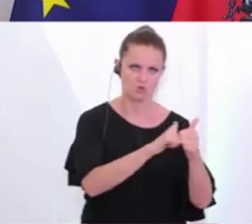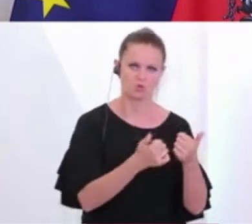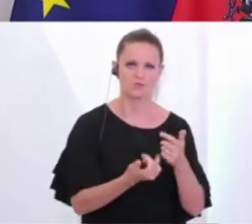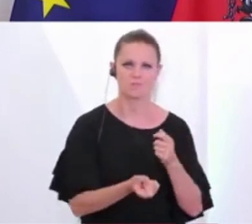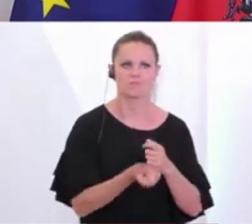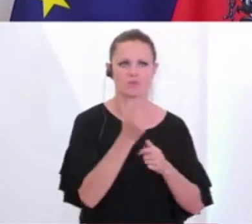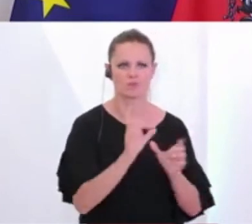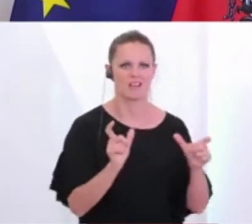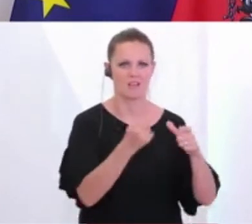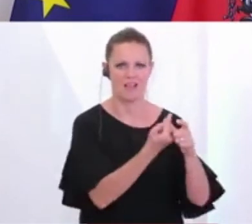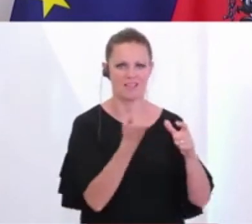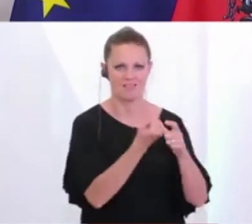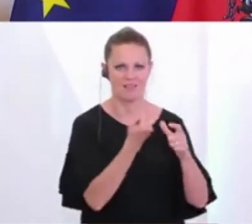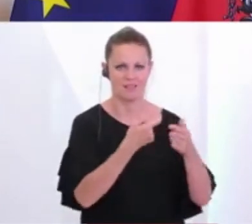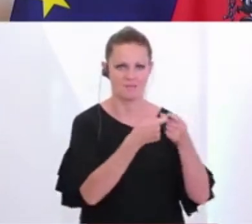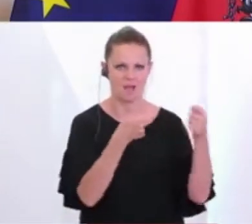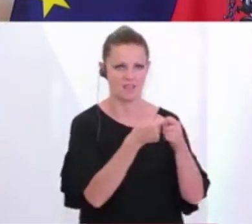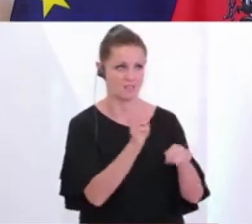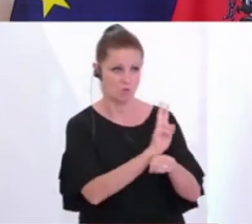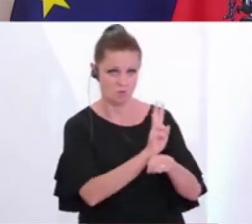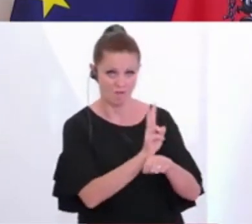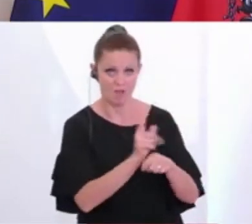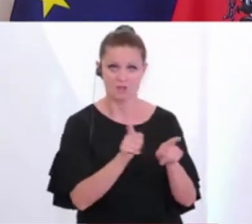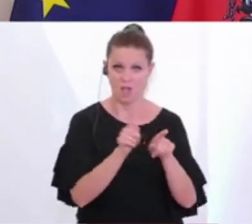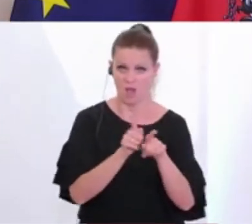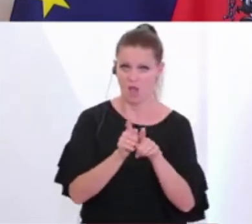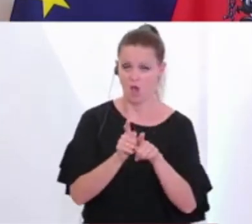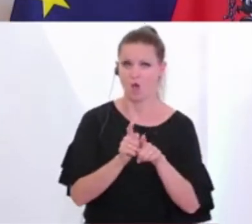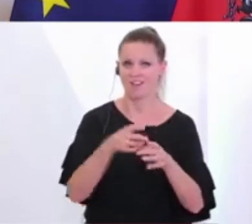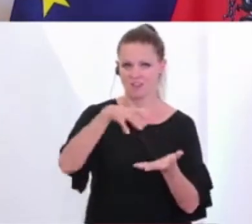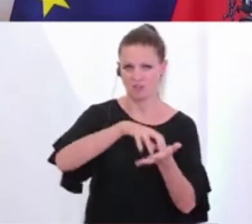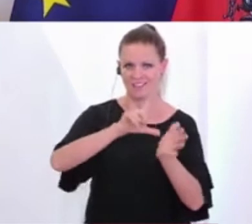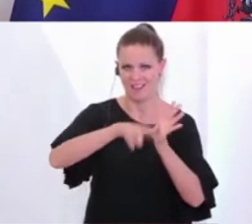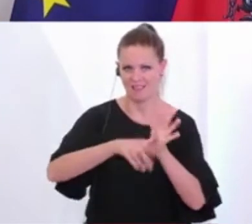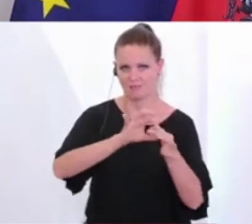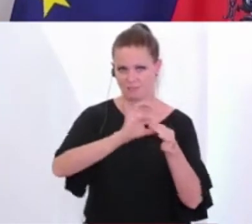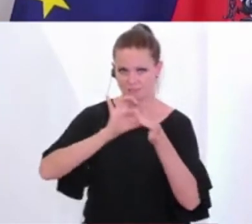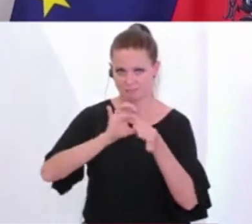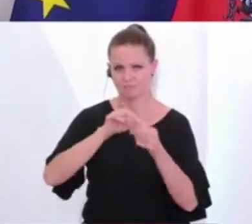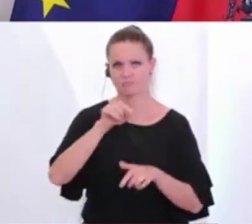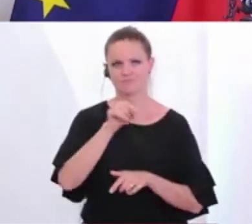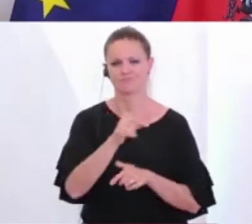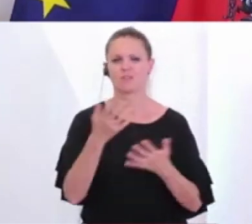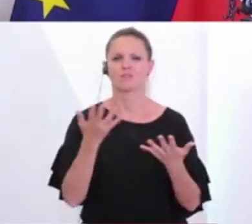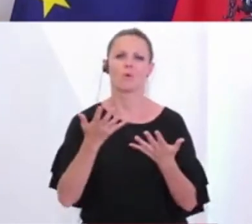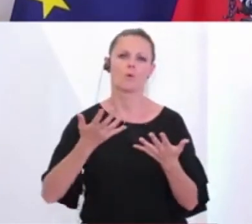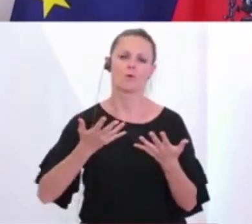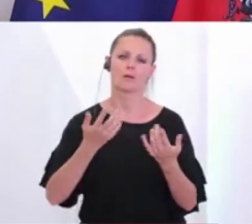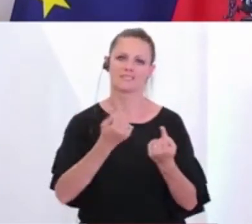Quarantänemaßnahmen zu überwachen, aber auch, so wie es jetzt bei der Stadt Linz der Fall ist, auch dort, wo